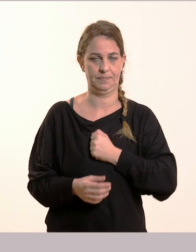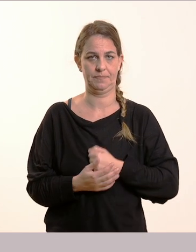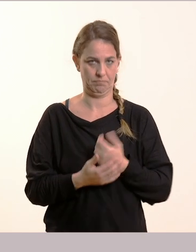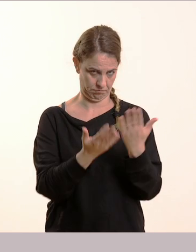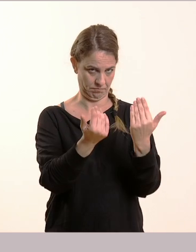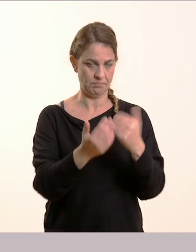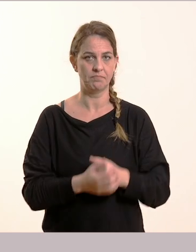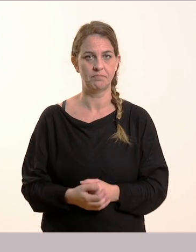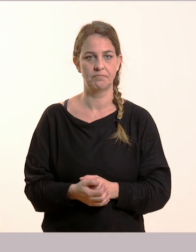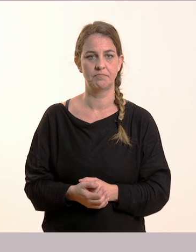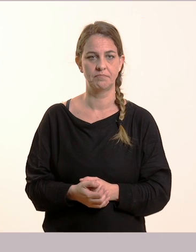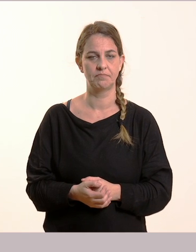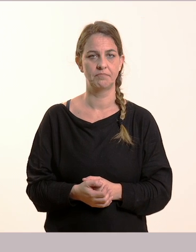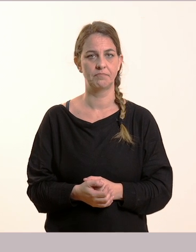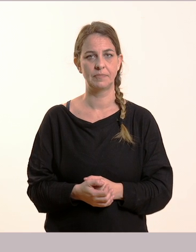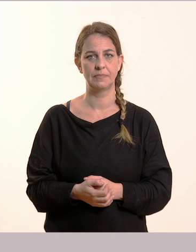να δούμε! Λείπει!